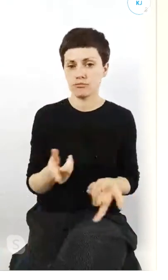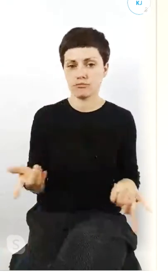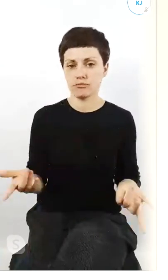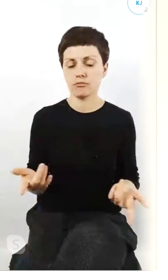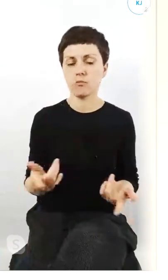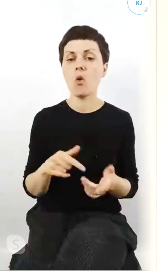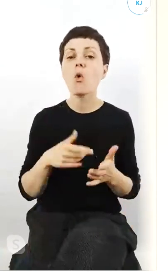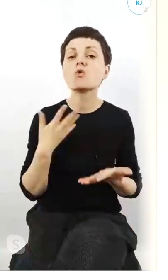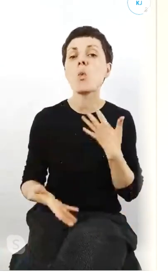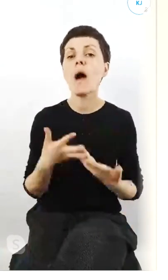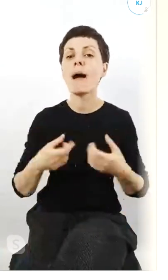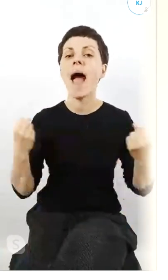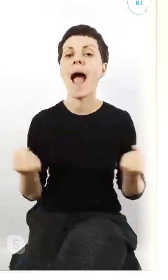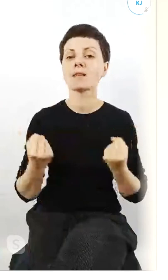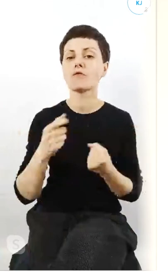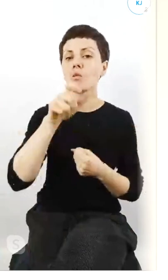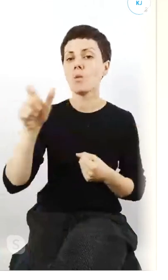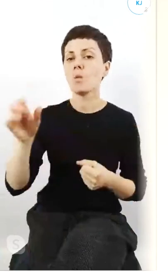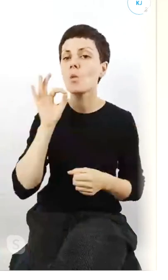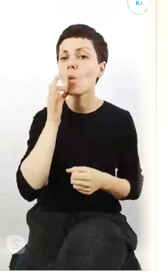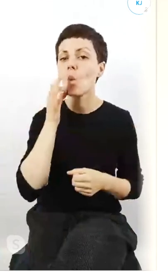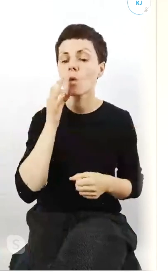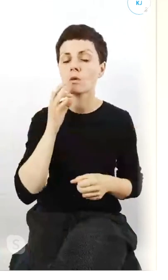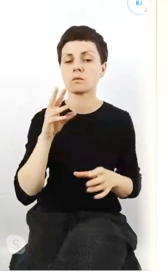słabej aktywności młodzieży w mieście